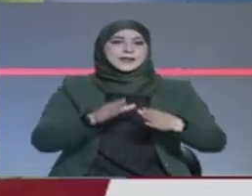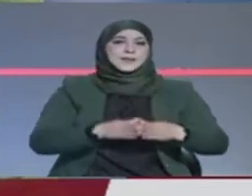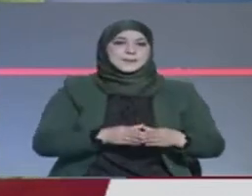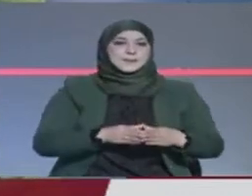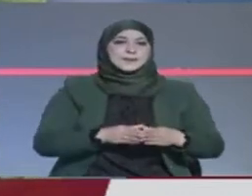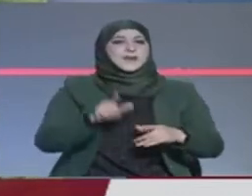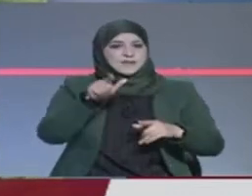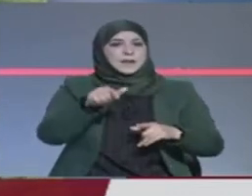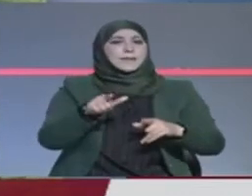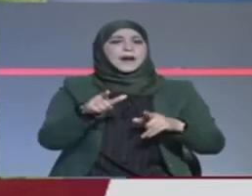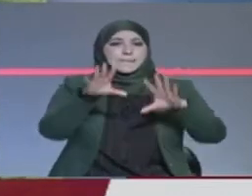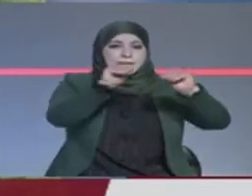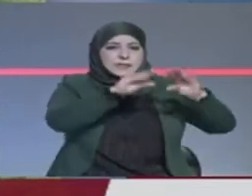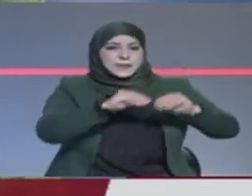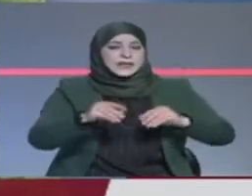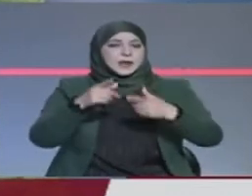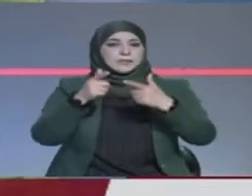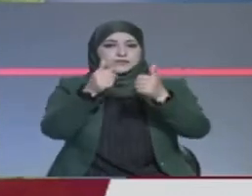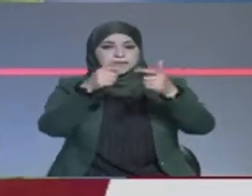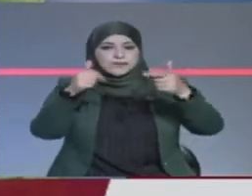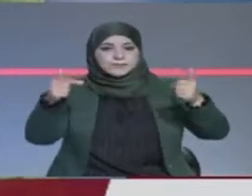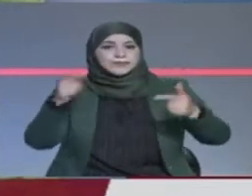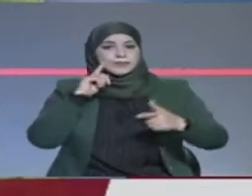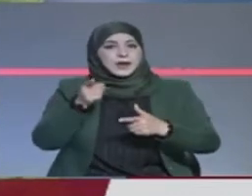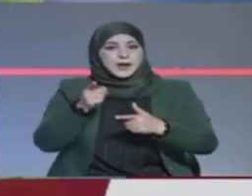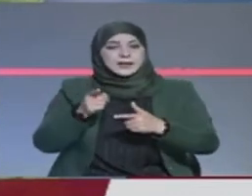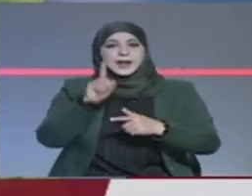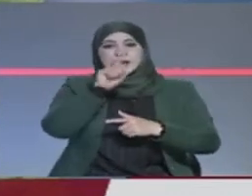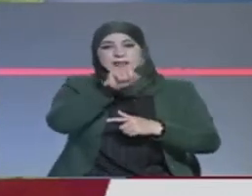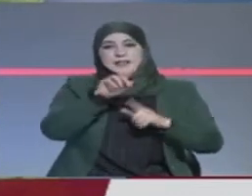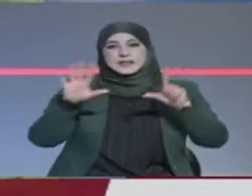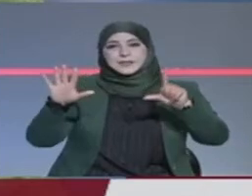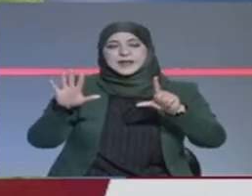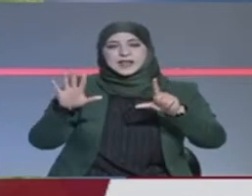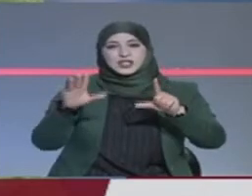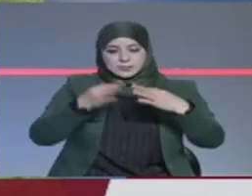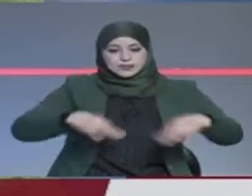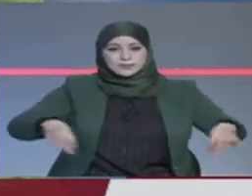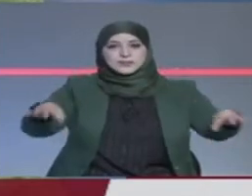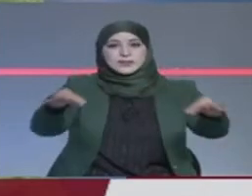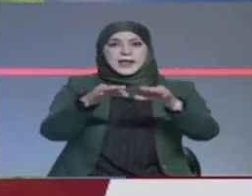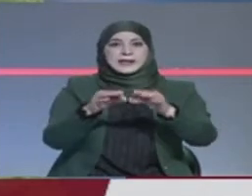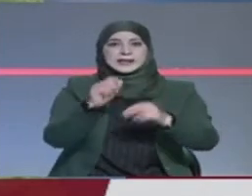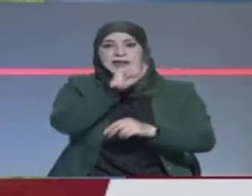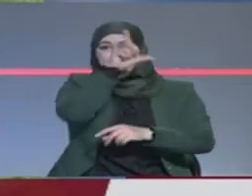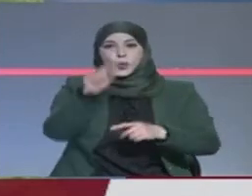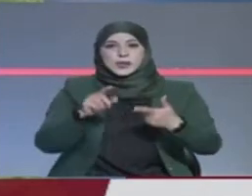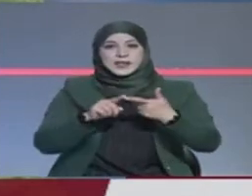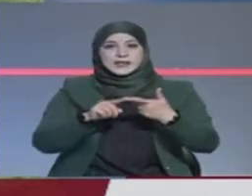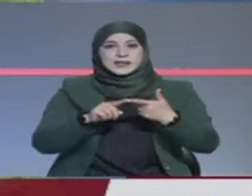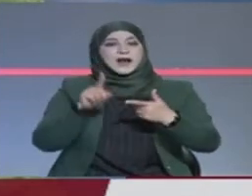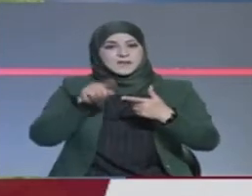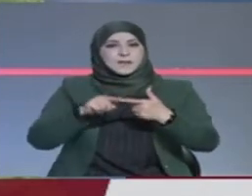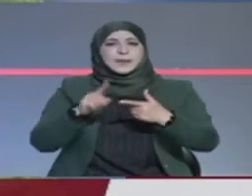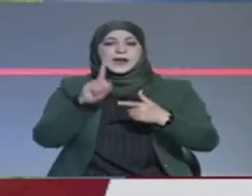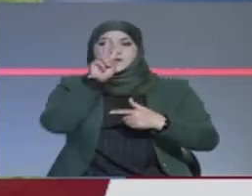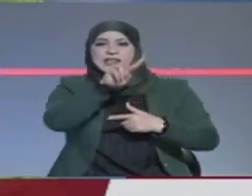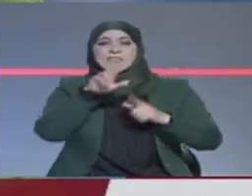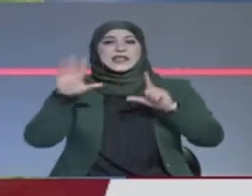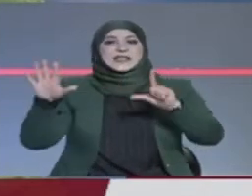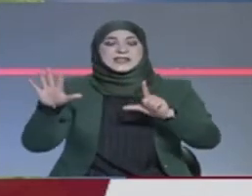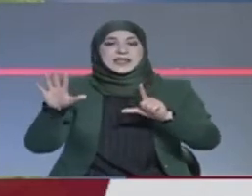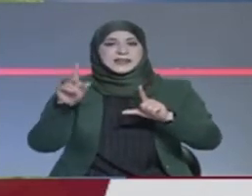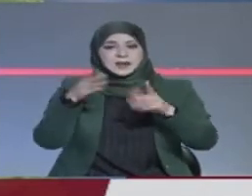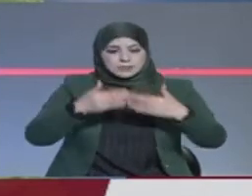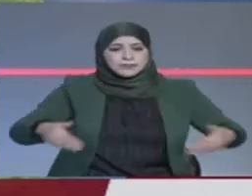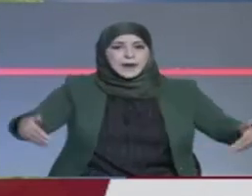عدة ومنها المناطق الرطبة عنا 17 حديقة وطنية 27 محمية طبيعية 41